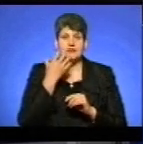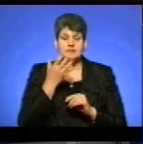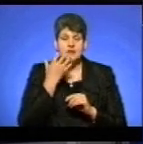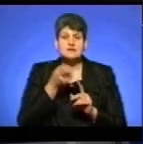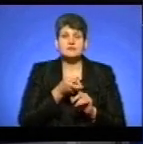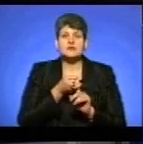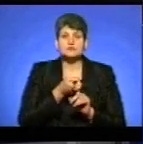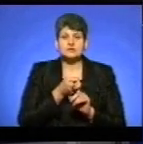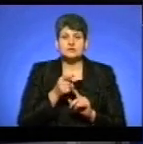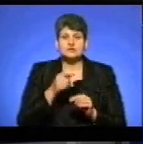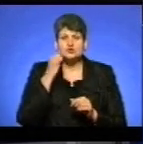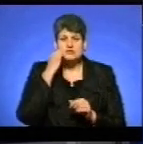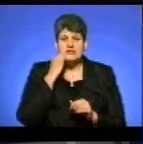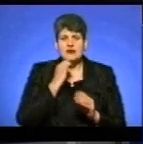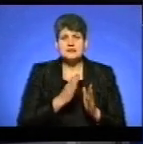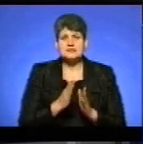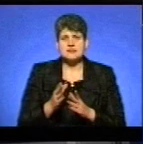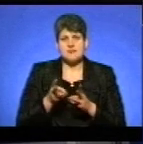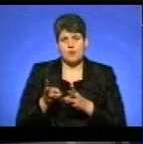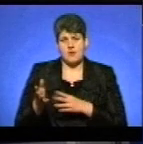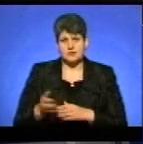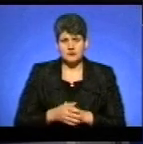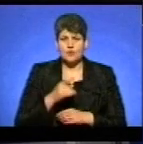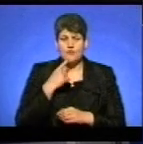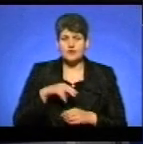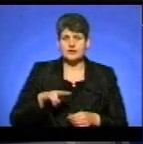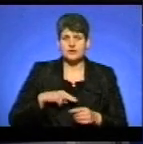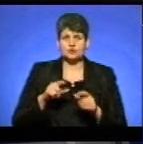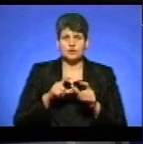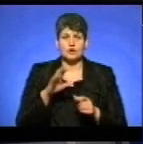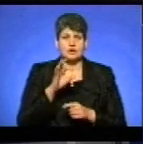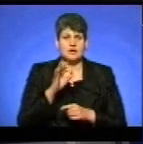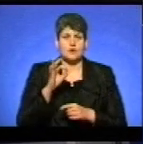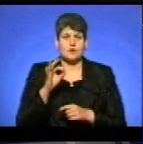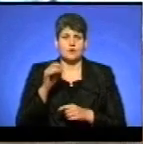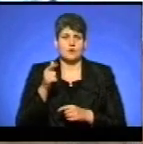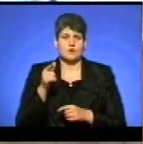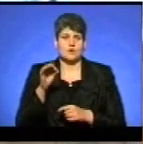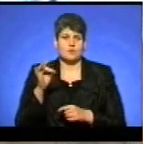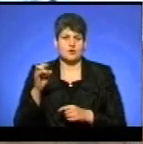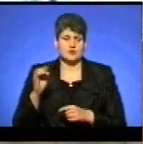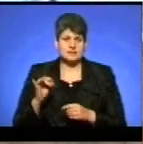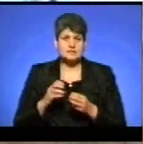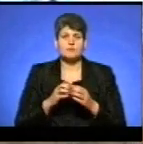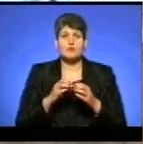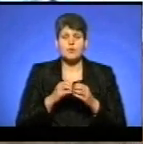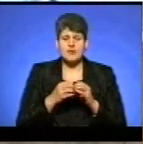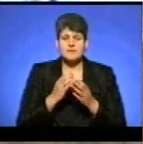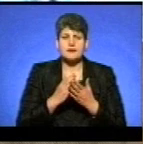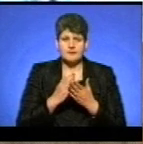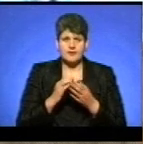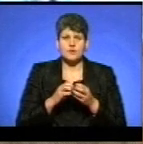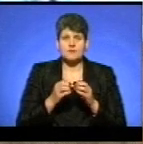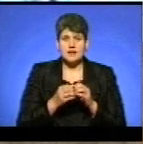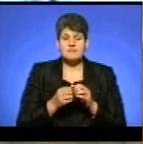через застарілу систему опалення, каже директор школи Олег Горбоніс. «Проблема є, але проблема